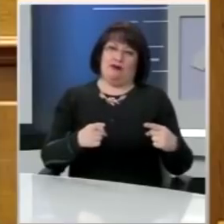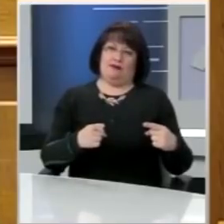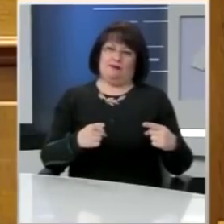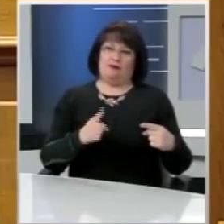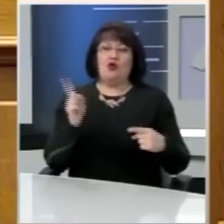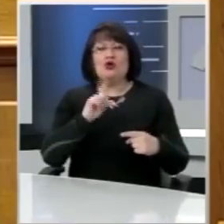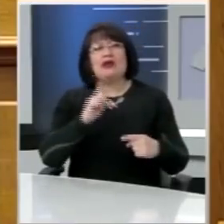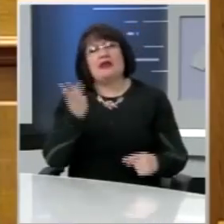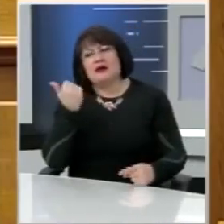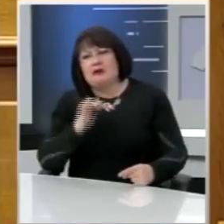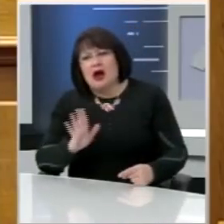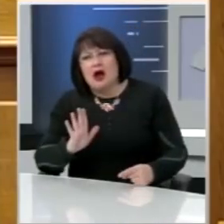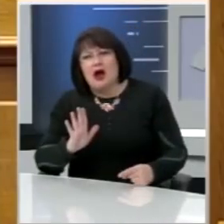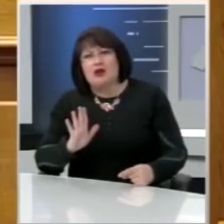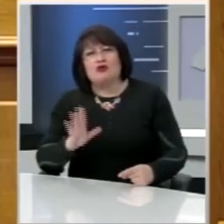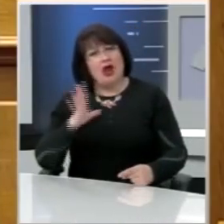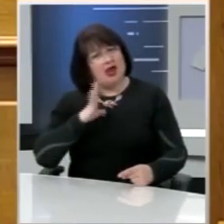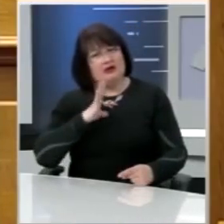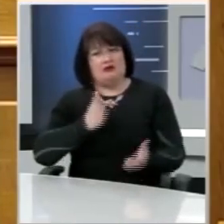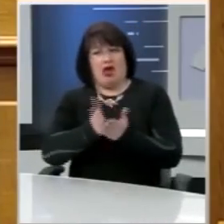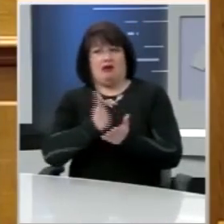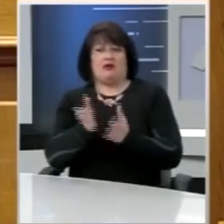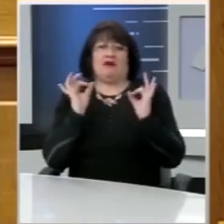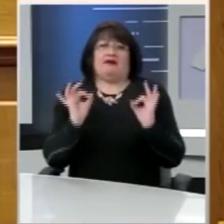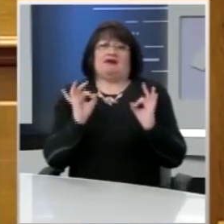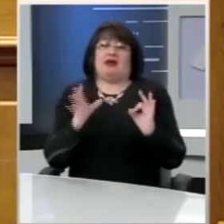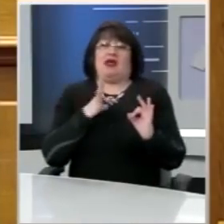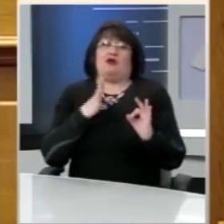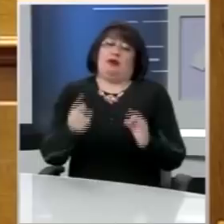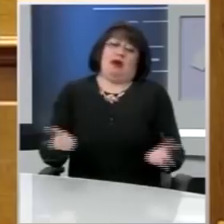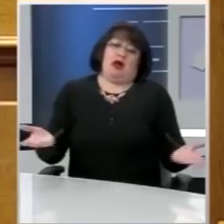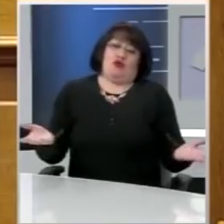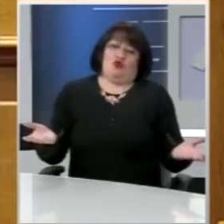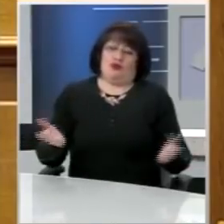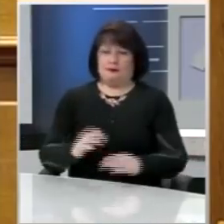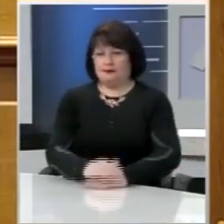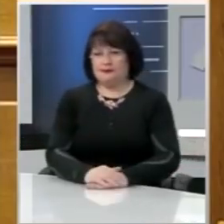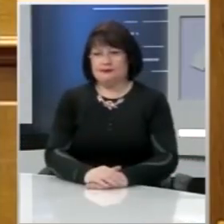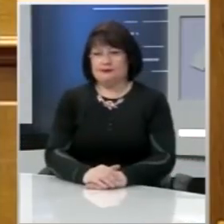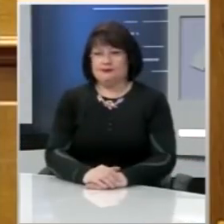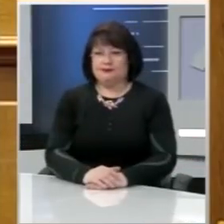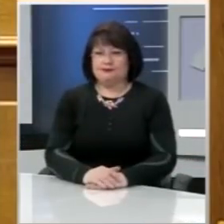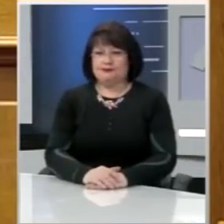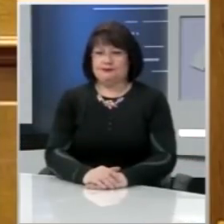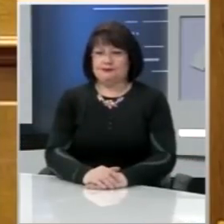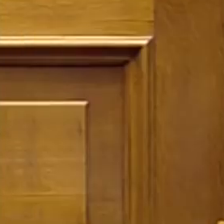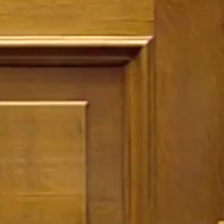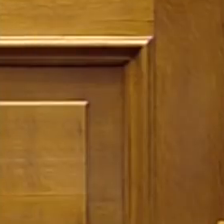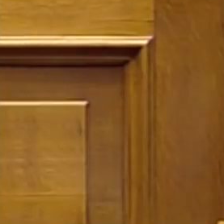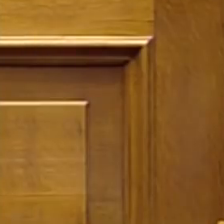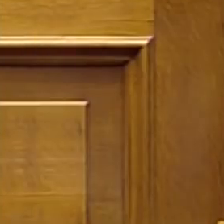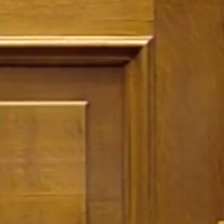Όχι ότι δεν υπάρχουν και ένδυμοι άνθρωποι φυσικά ανάμεσά τους. Δεν λέμε αυτό. Άρα σε